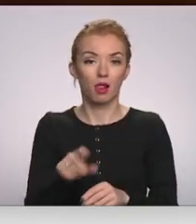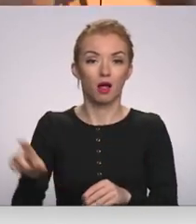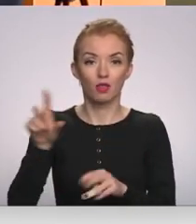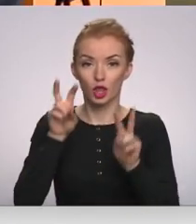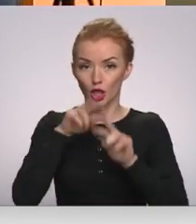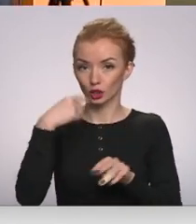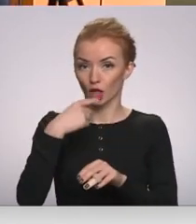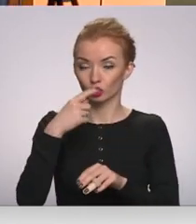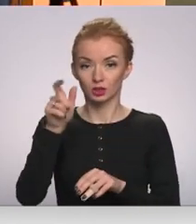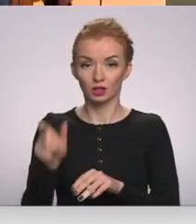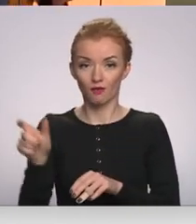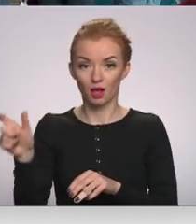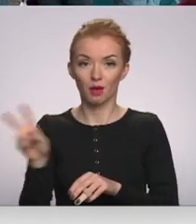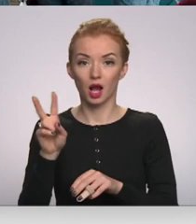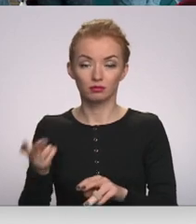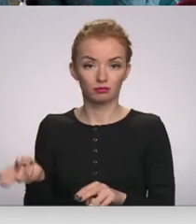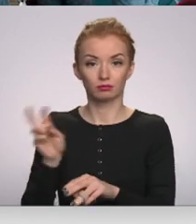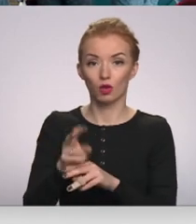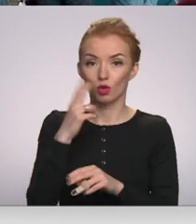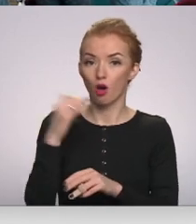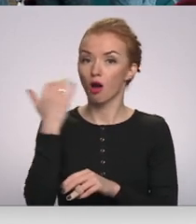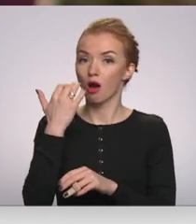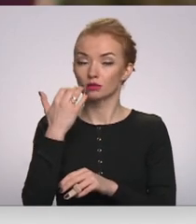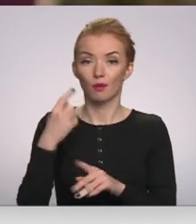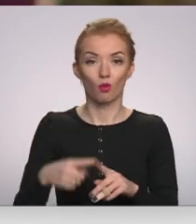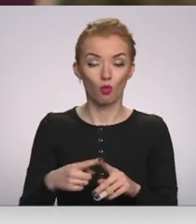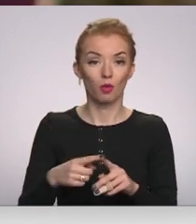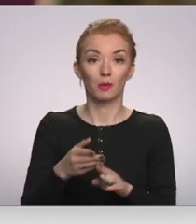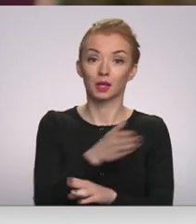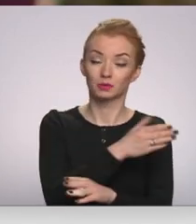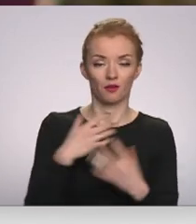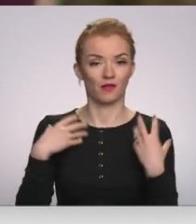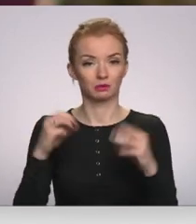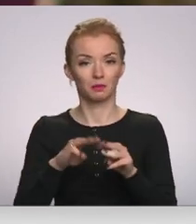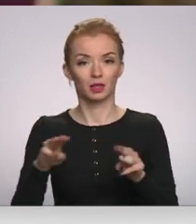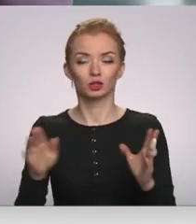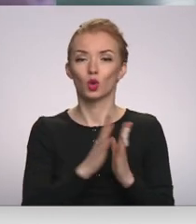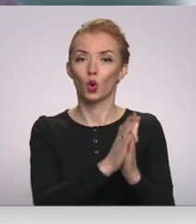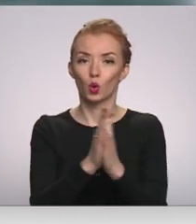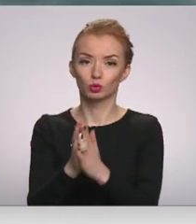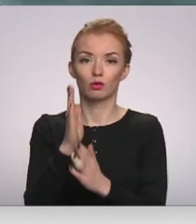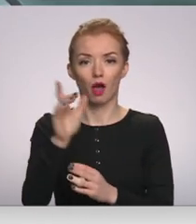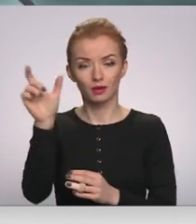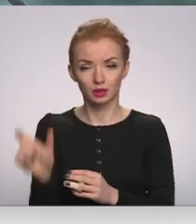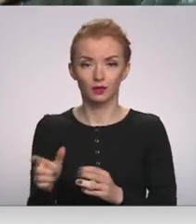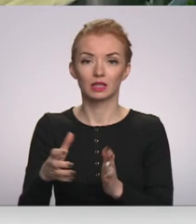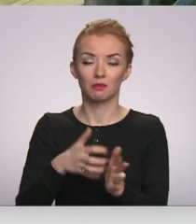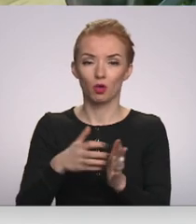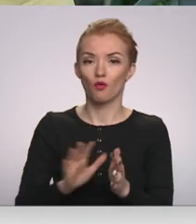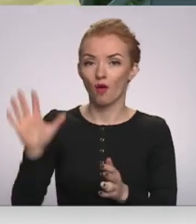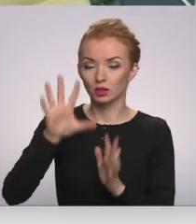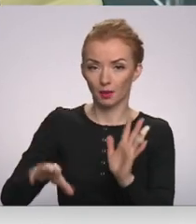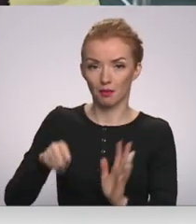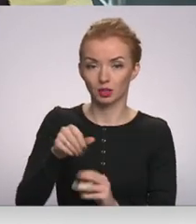testēšanu cilvēkiem, kur Latvijā ierodas no ārvalstīm. Bet vēl līdz tam Veselības ministres aicinīgi vienu iespējām plaši izmantot valsts apmaksātās